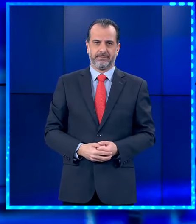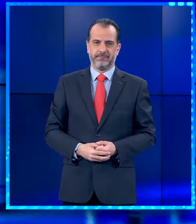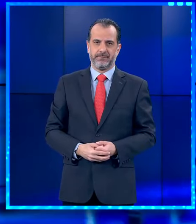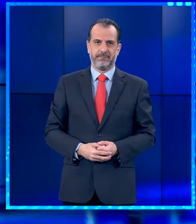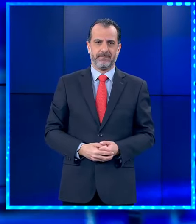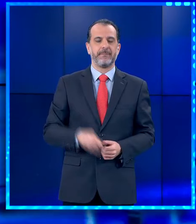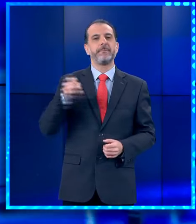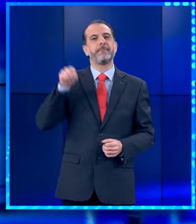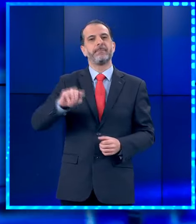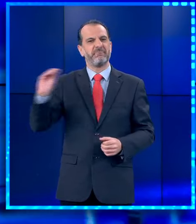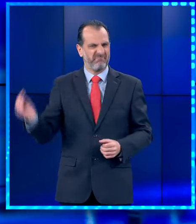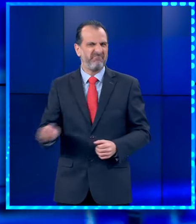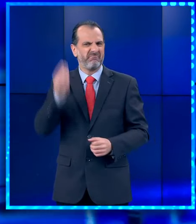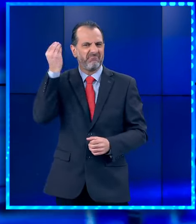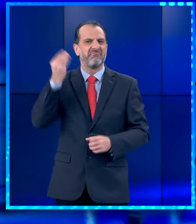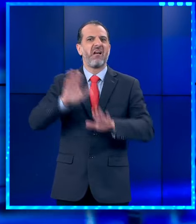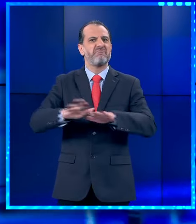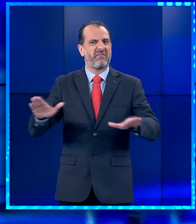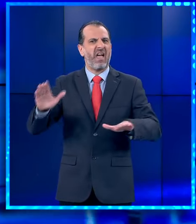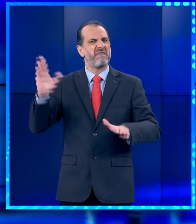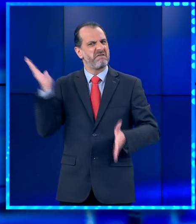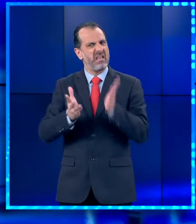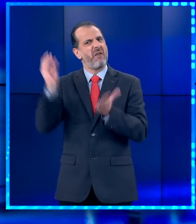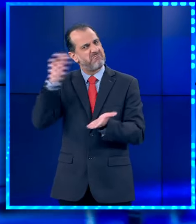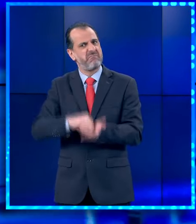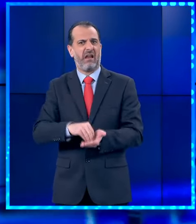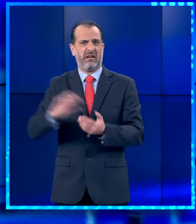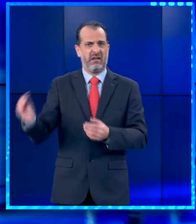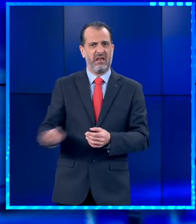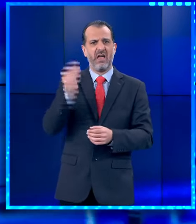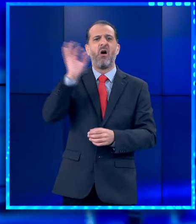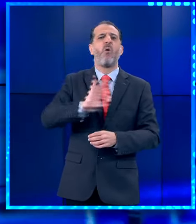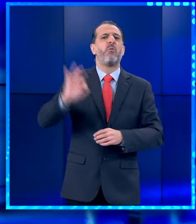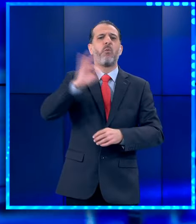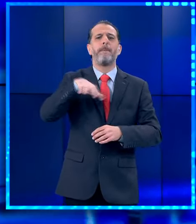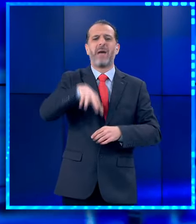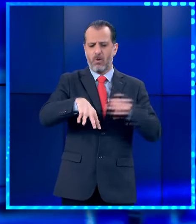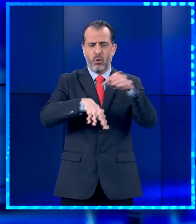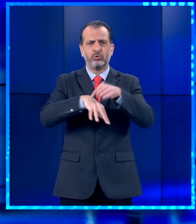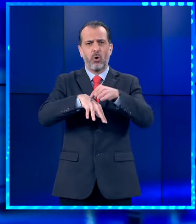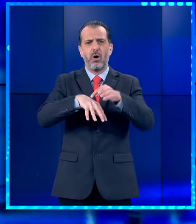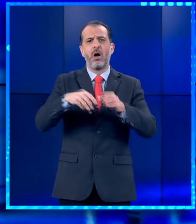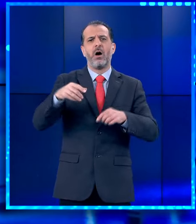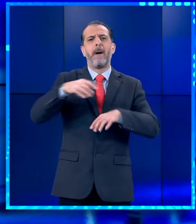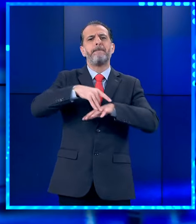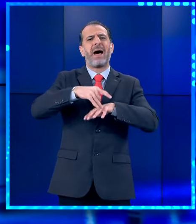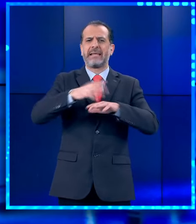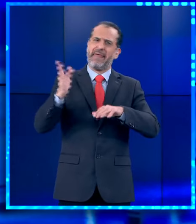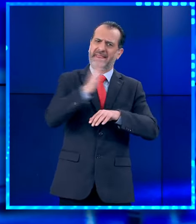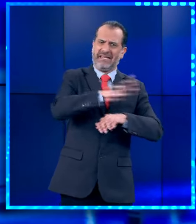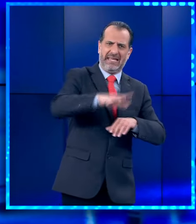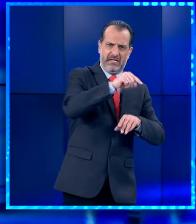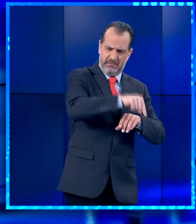Ένα νέο περιστατικό βίας ανηλίκων βλέπει το φως της δημοσιότητας και σοκάρει. Μέσα σε σχολείο της Δυτικής Αχαΐας,